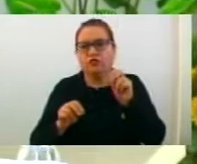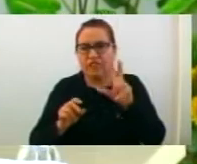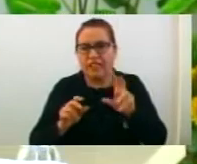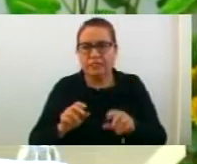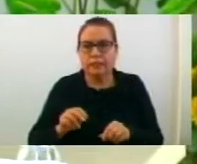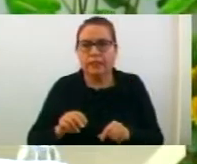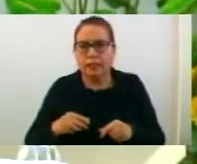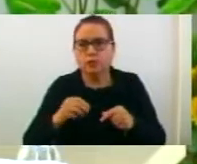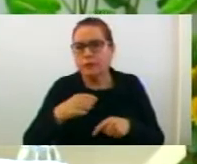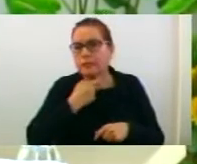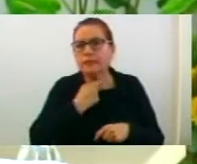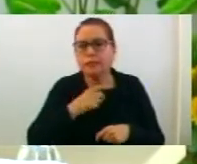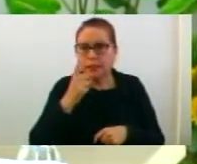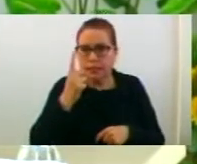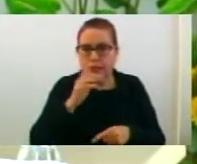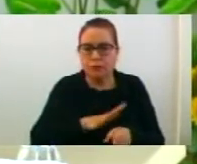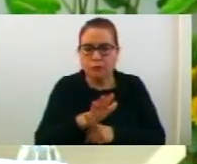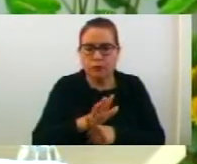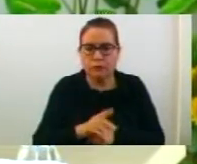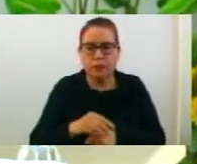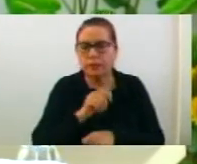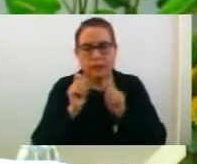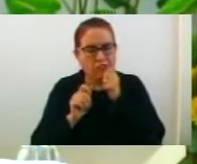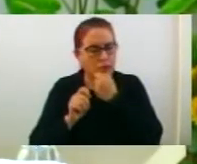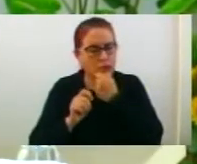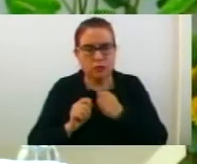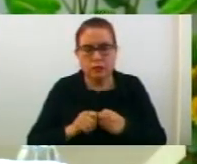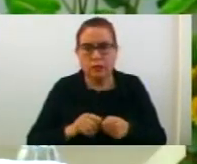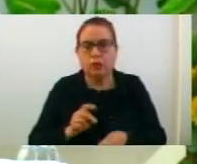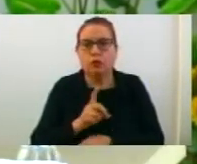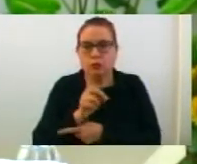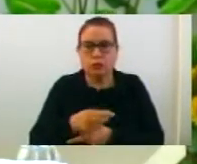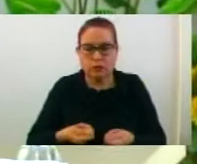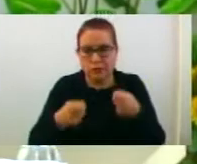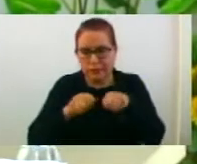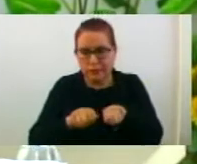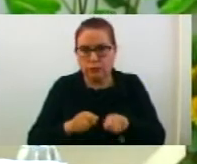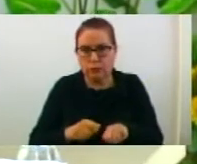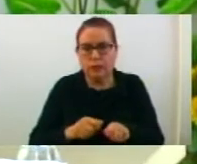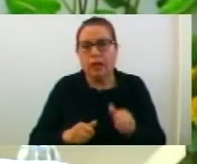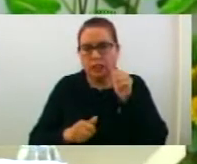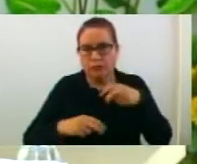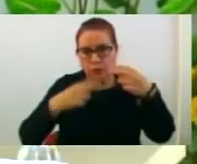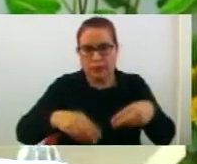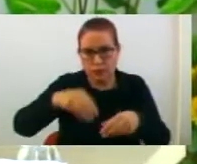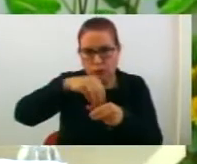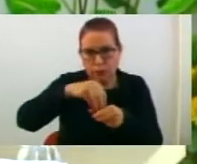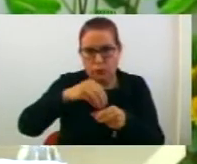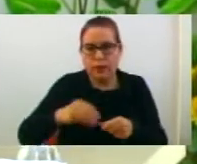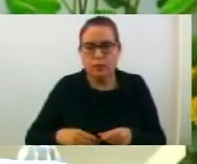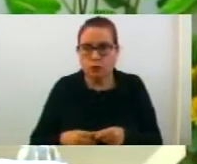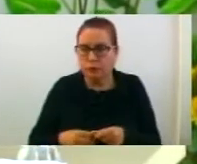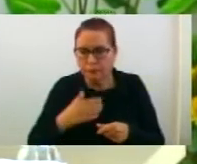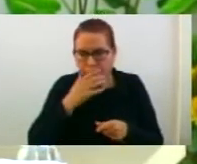гласа за, без нитен против, без нитен воздържен донесе заклучок. Дневният ред се допълнува со